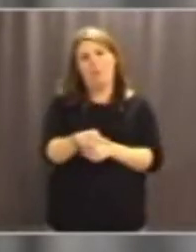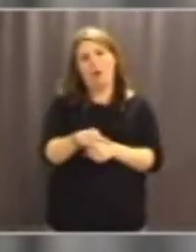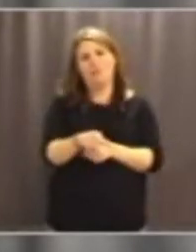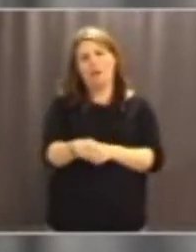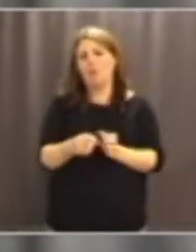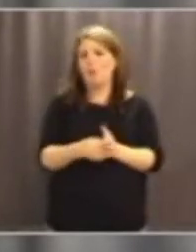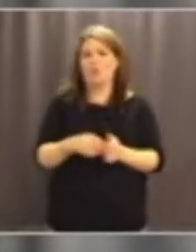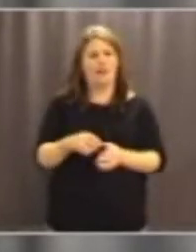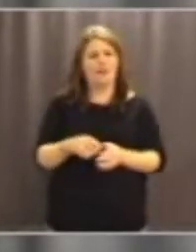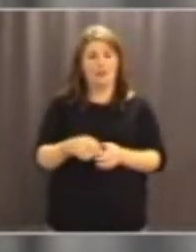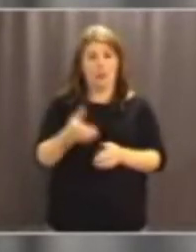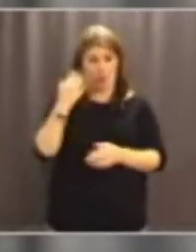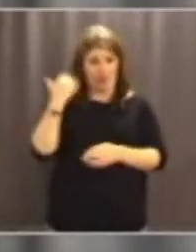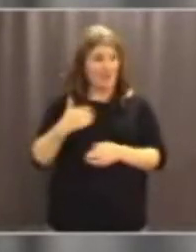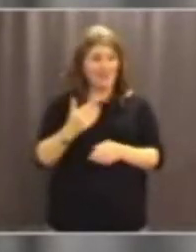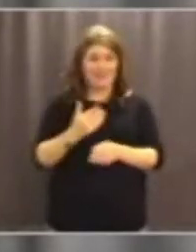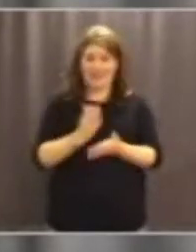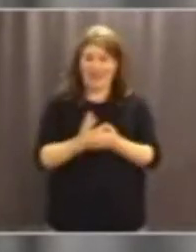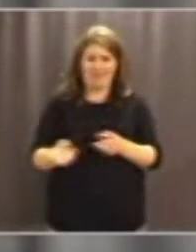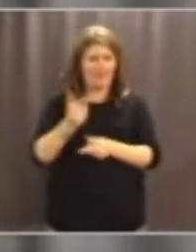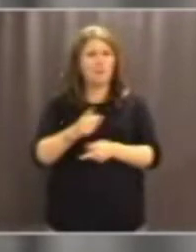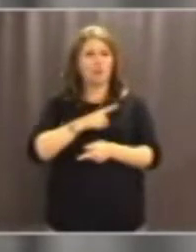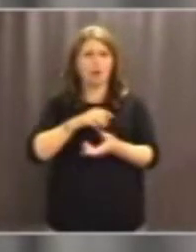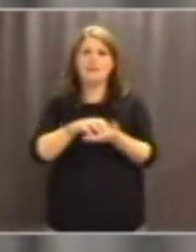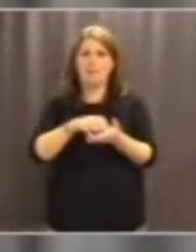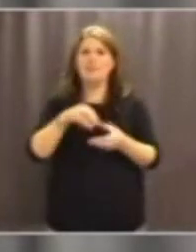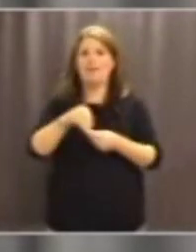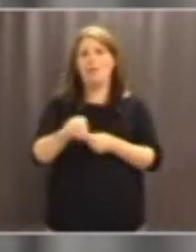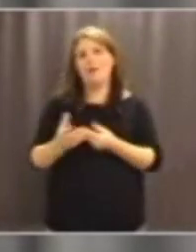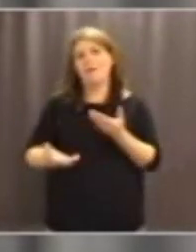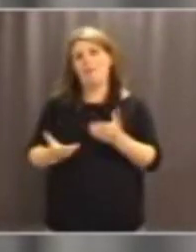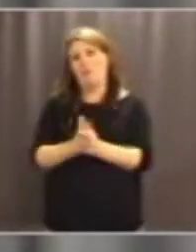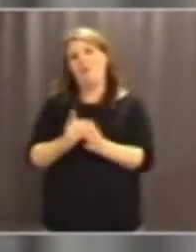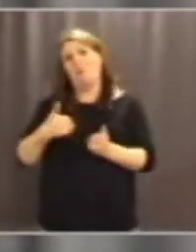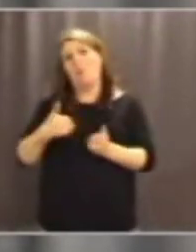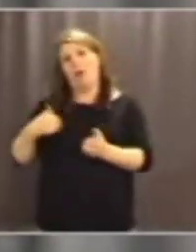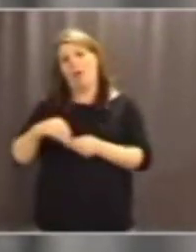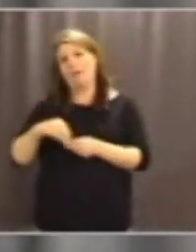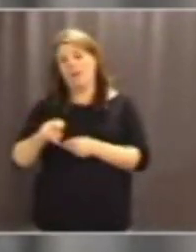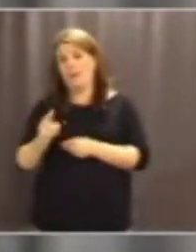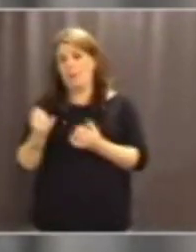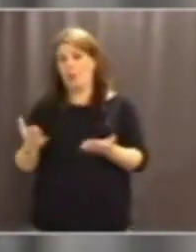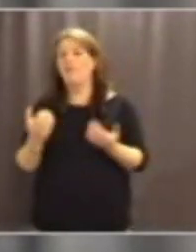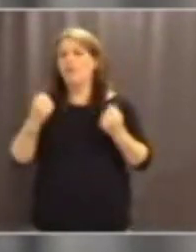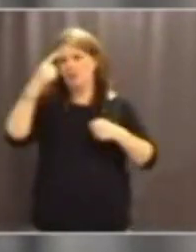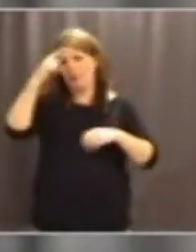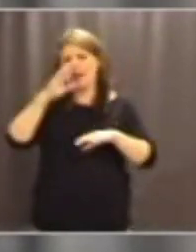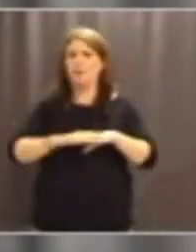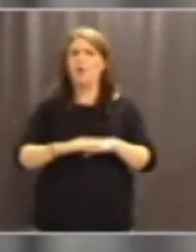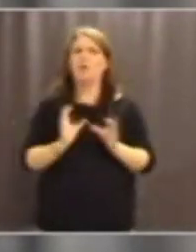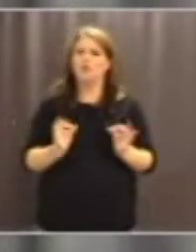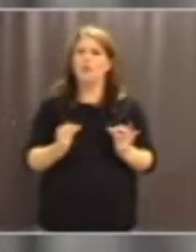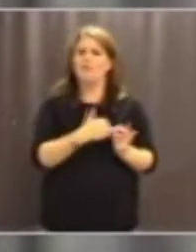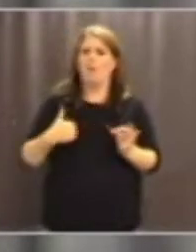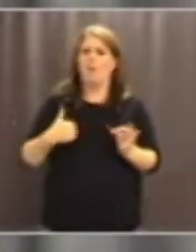samhällsinvestering än vad de här banorna blir för oss i den nuvarande ekonomin i Sverige Jag tycker det är viktigt att tänka på detta på vad våra